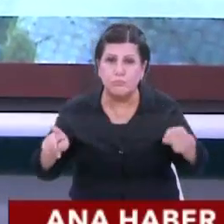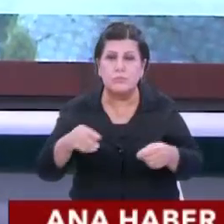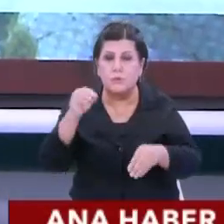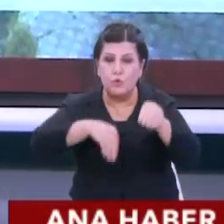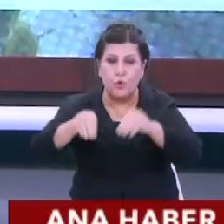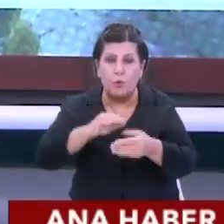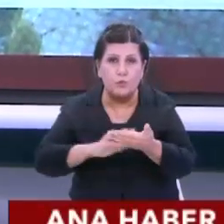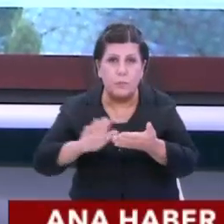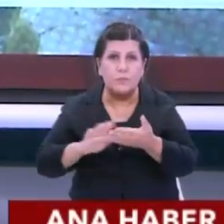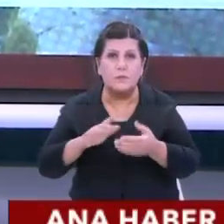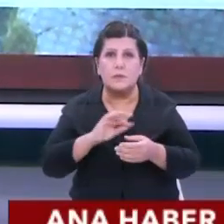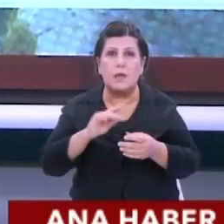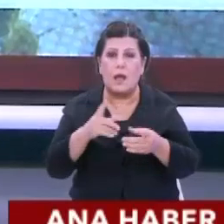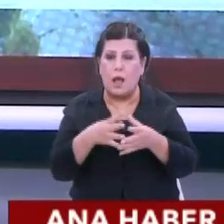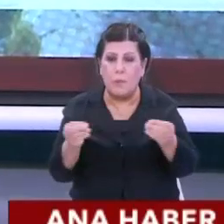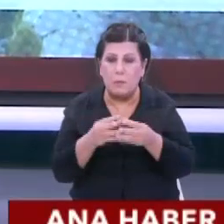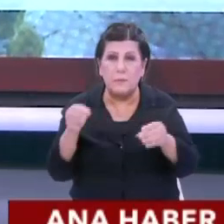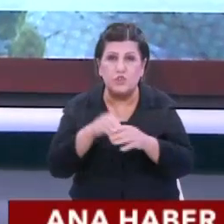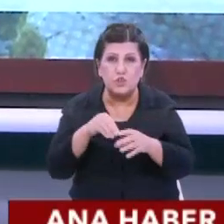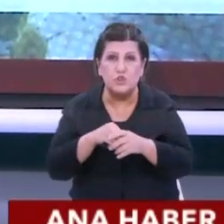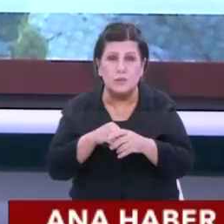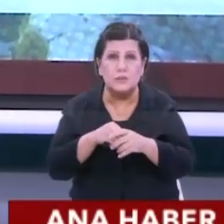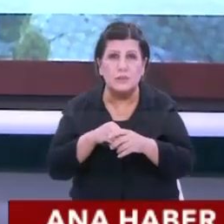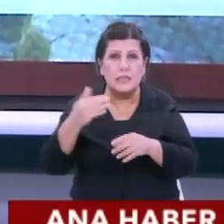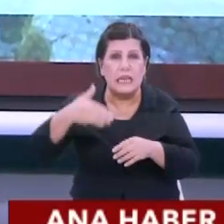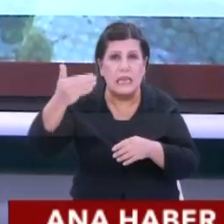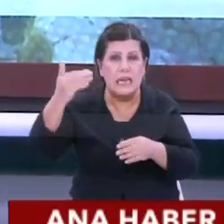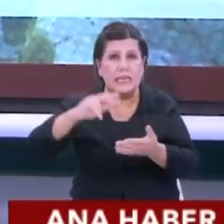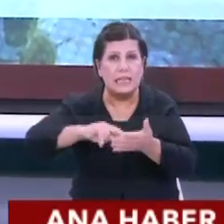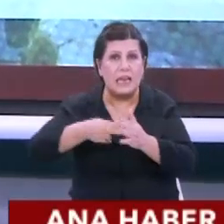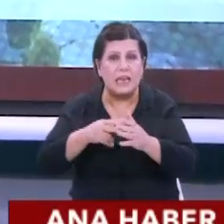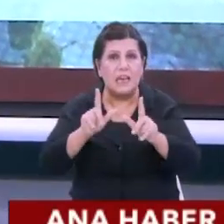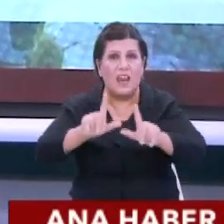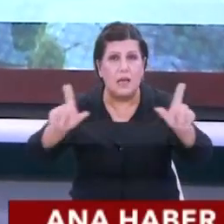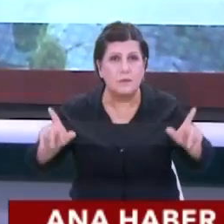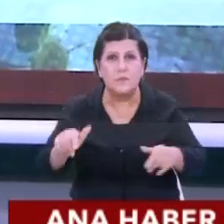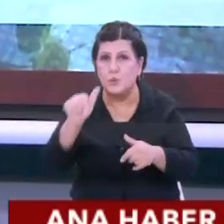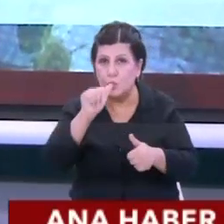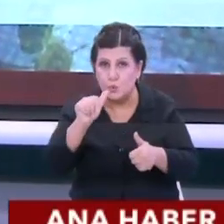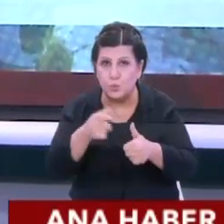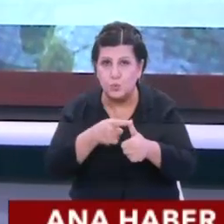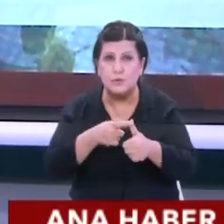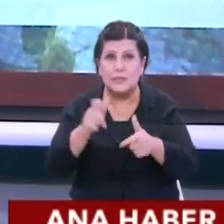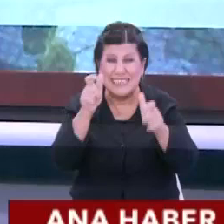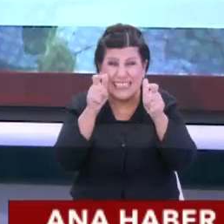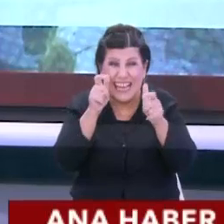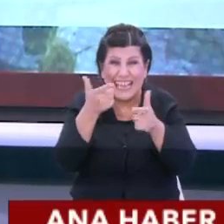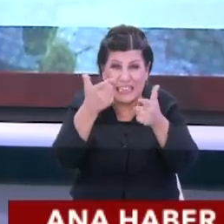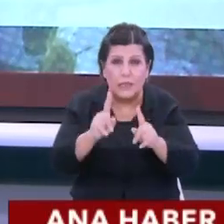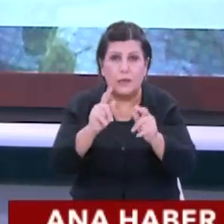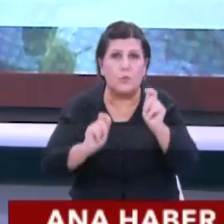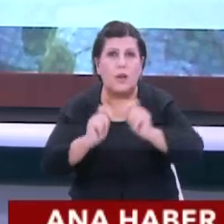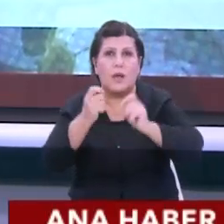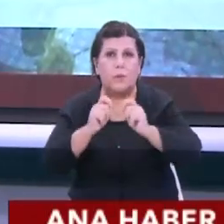iyileştirme ve hasat kayıplarını önlemede ileri teknikler uygulanmalı. Su dikkatli kullanılmalı.